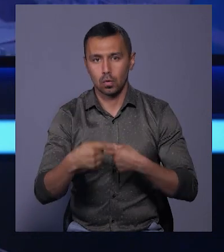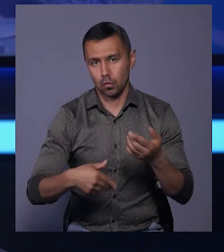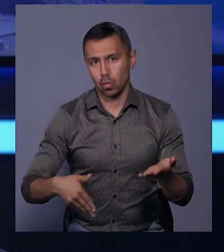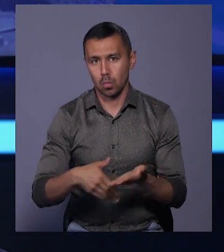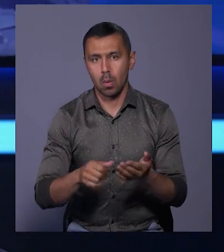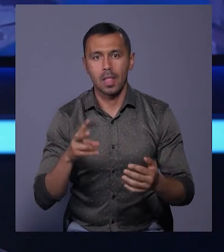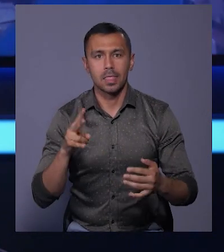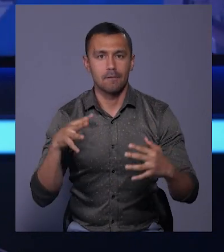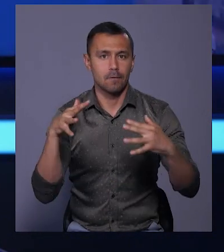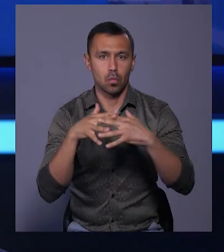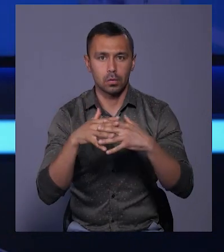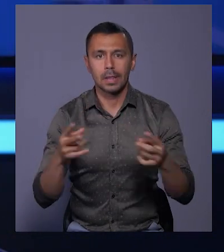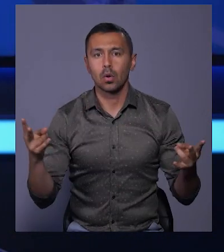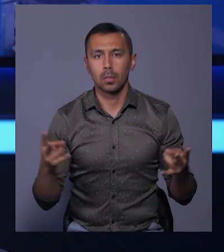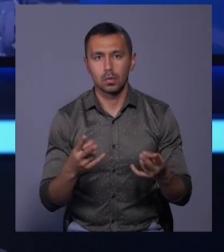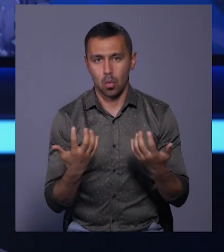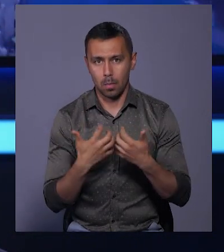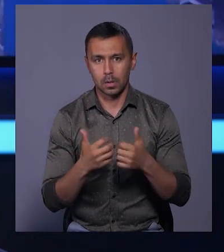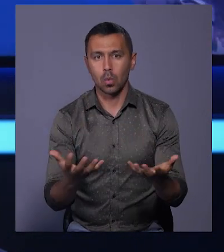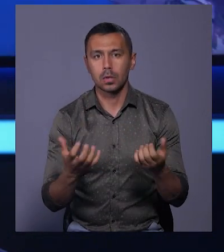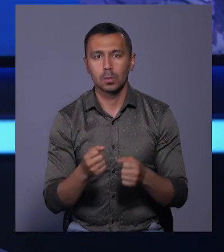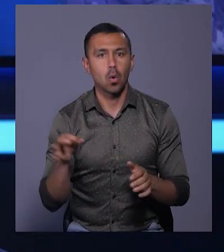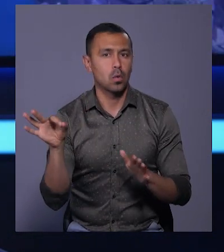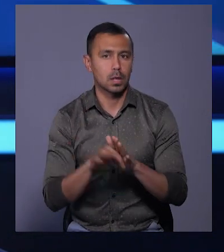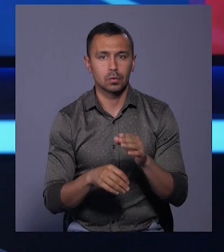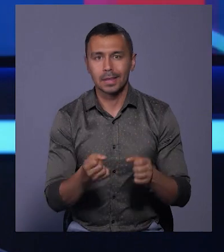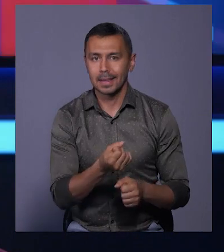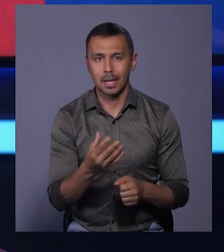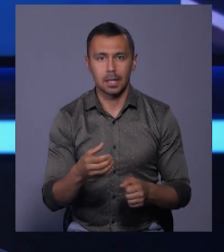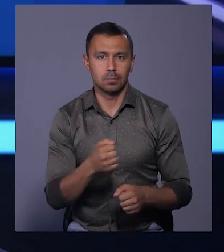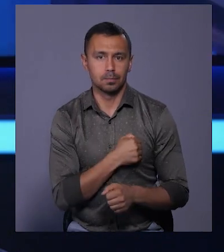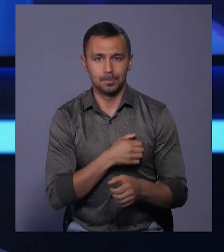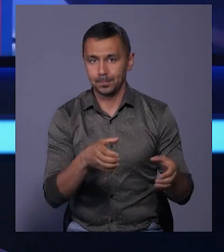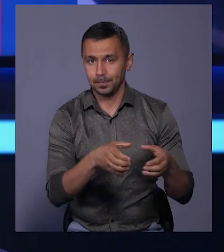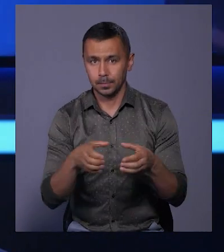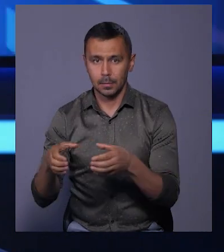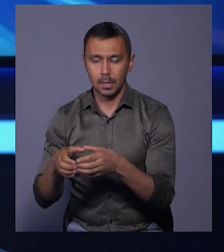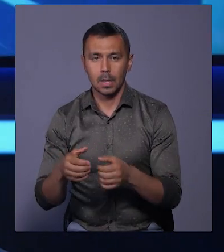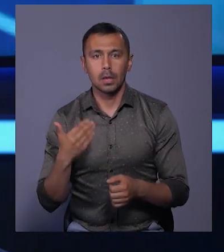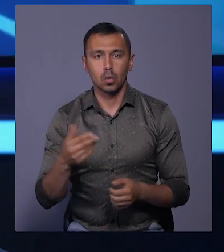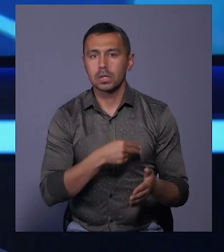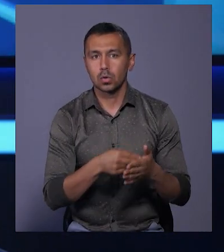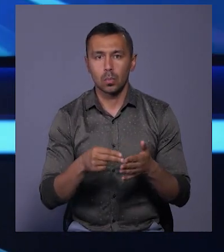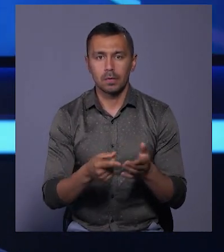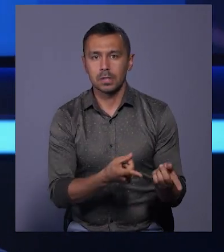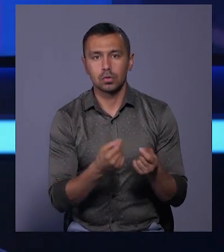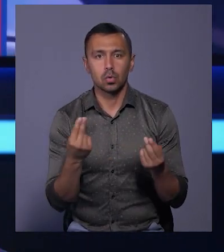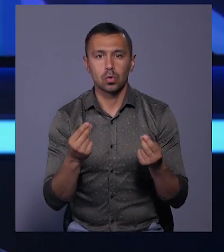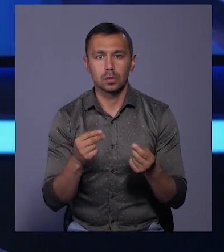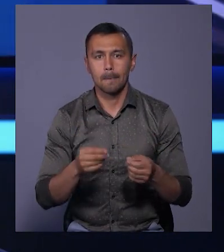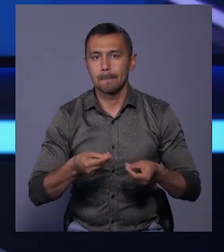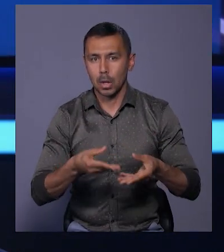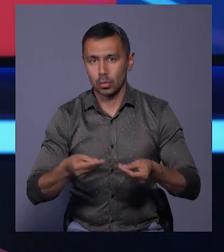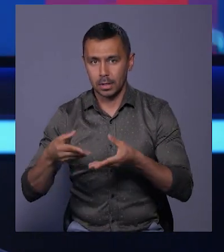допомогу на фронт. Необхідне обладнання отримали одразу декілька бойових підрозділів. На його закупівлю залучили кошти